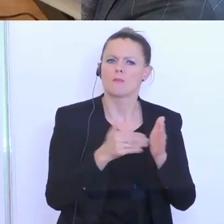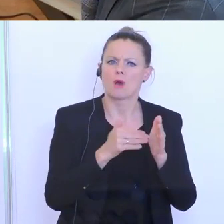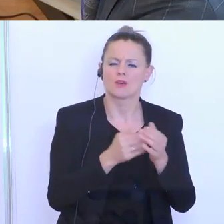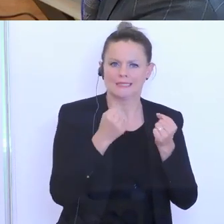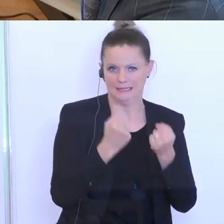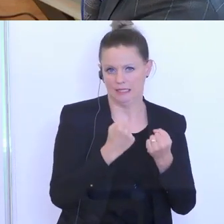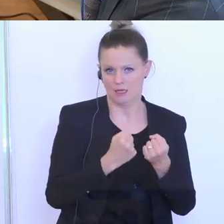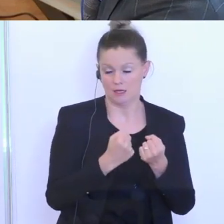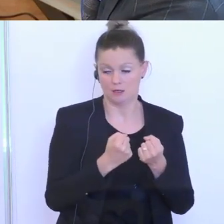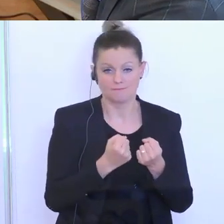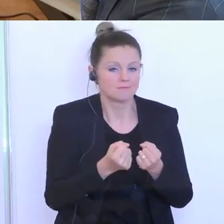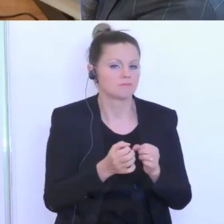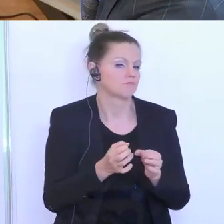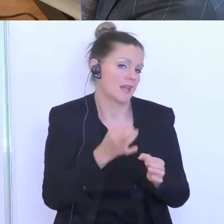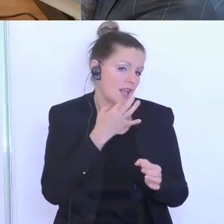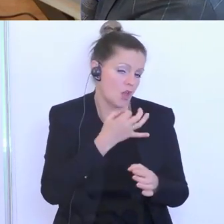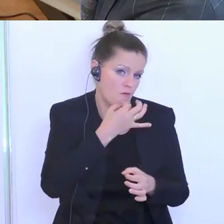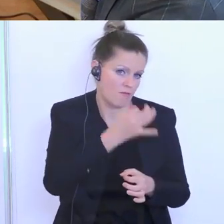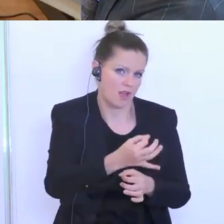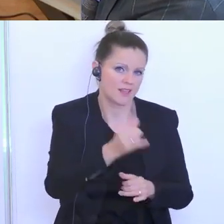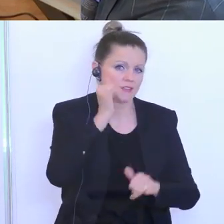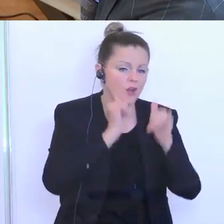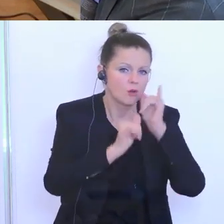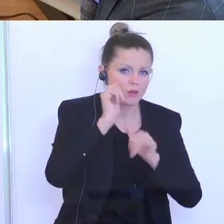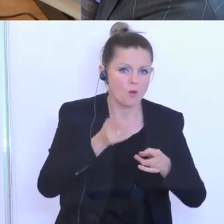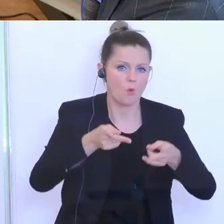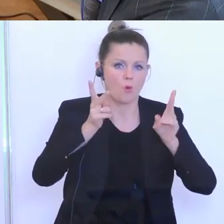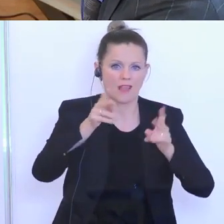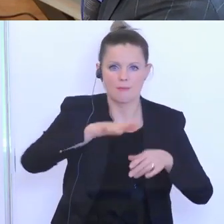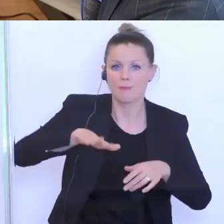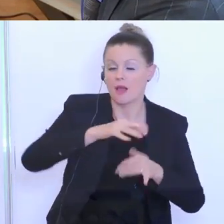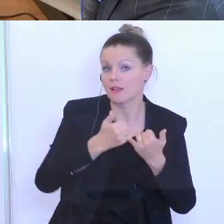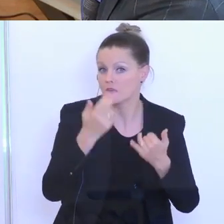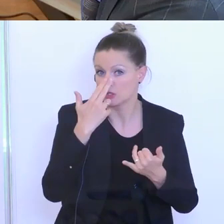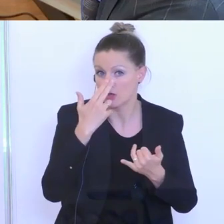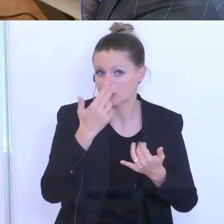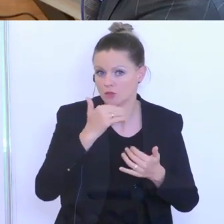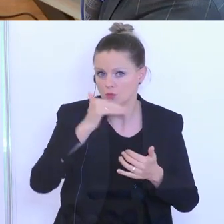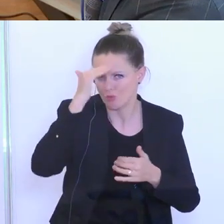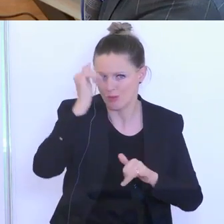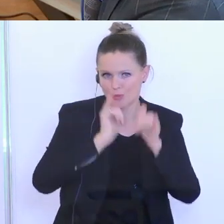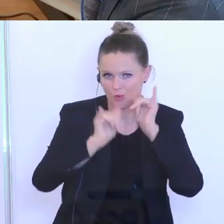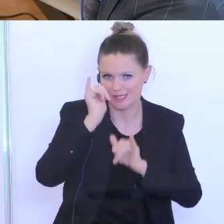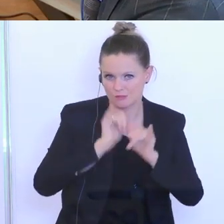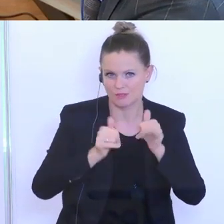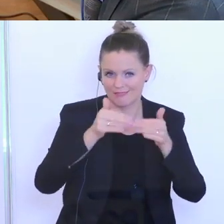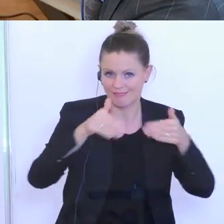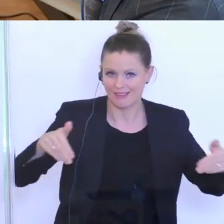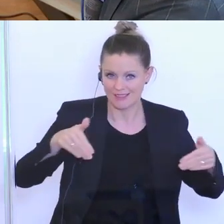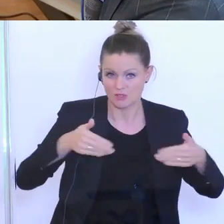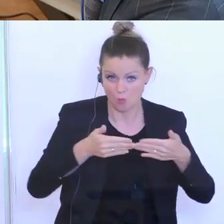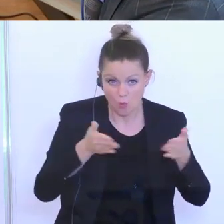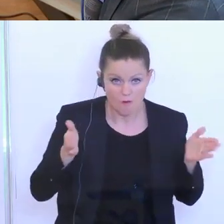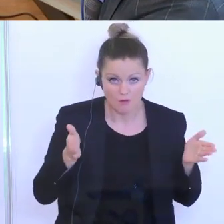soll das mit Tourismusbetrieben, Hotellerie ausschauen, was den Sommertourismus betrifft? Grenzöffnungen,